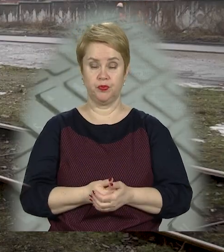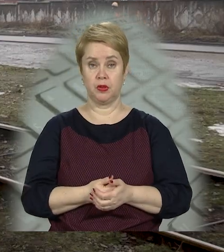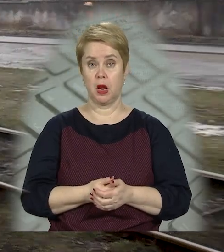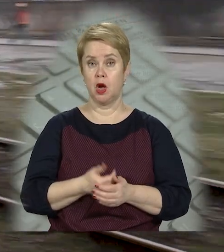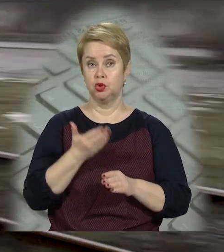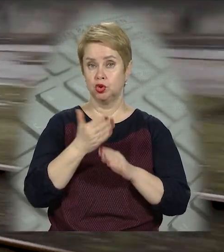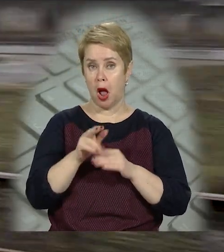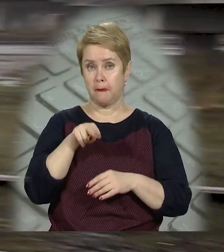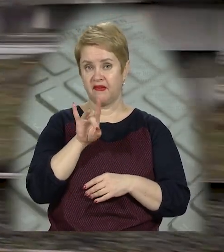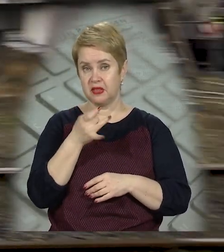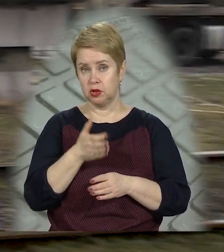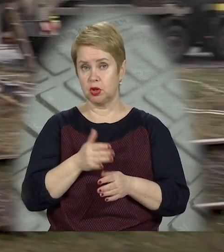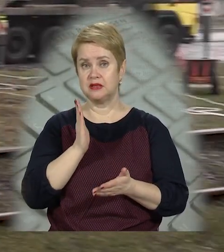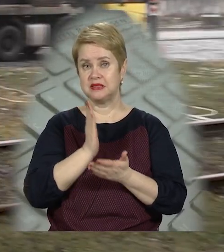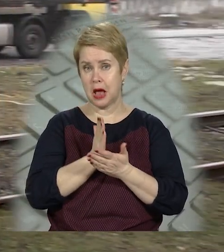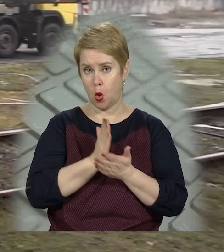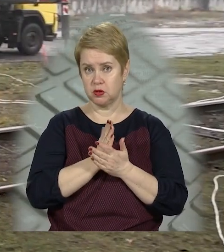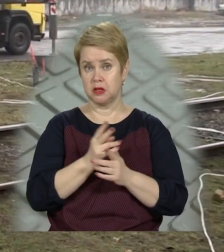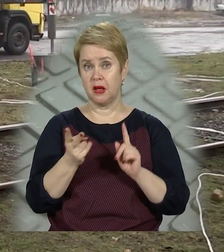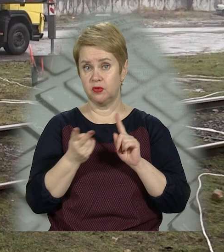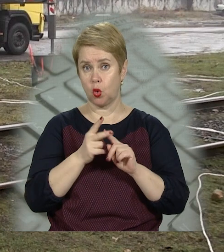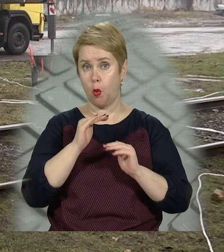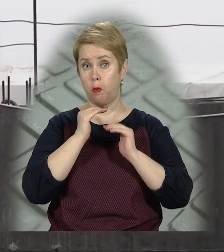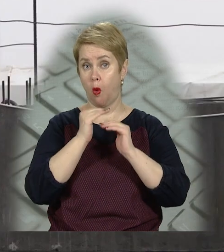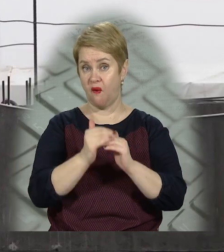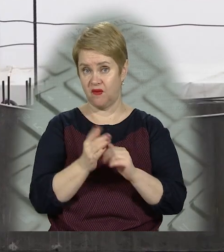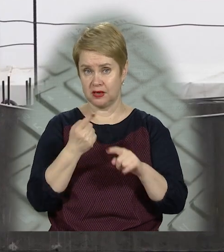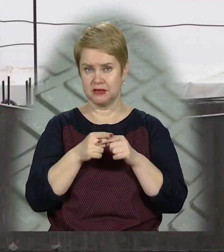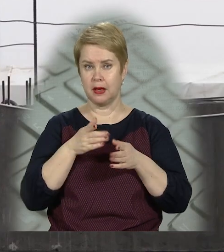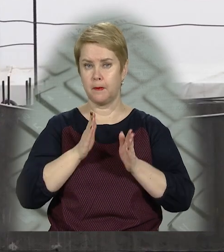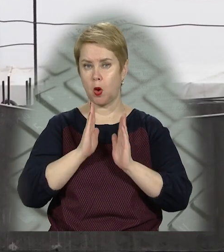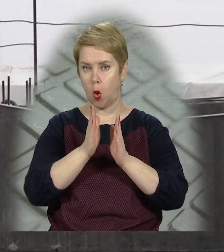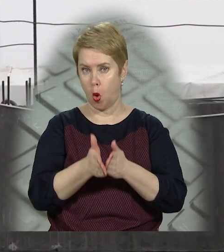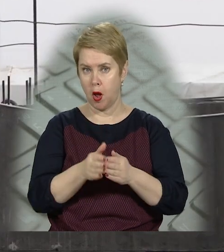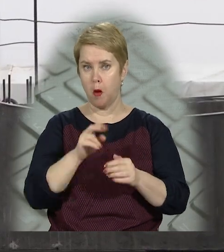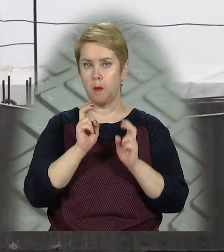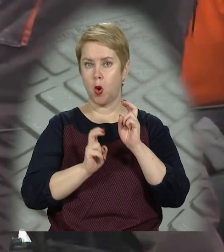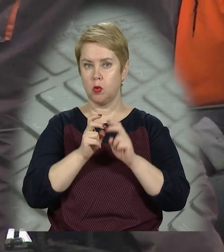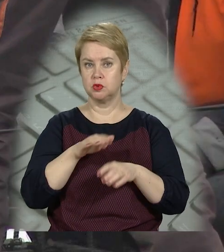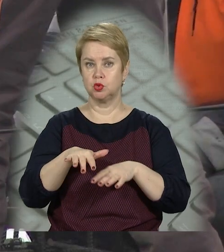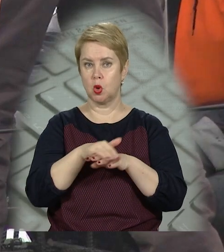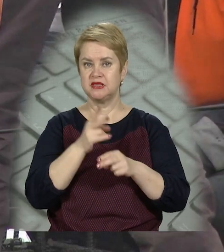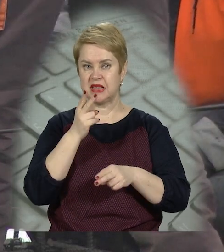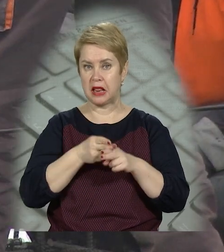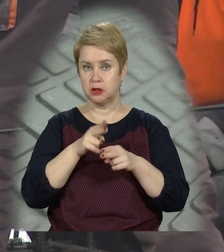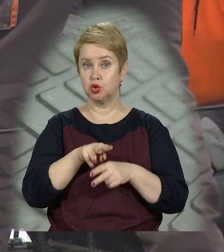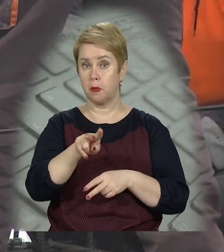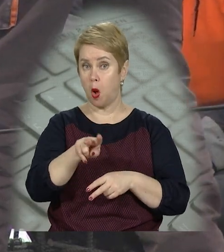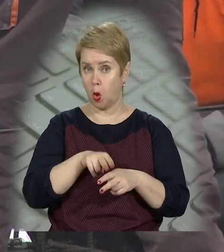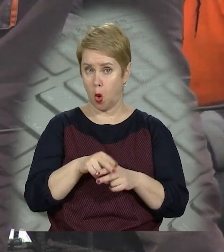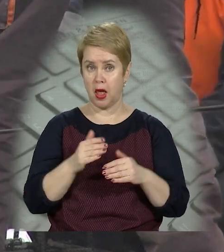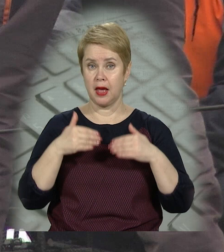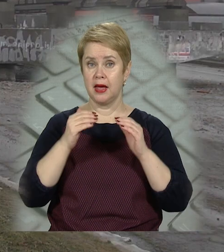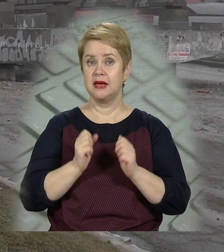Частина північного обходу знаходиться, так би мовити, на другому поверсі. Проходитиме над промзоною та залізничними коліями.